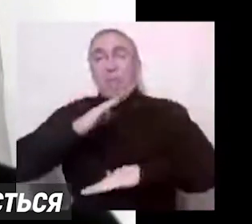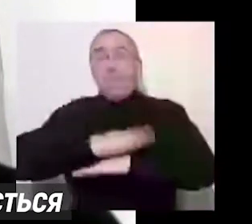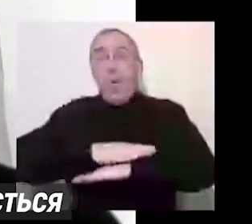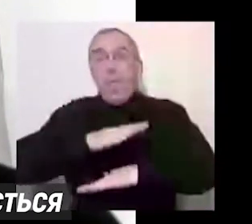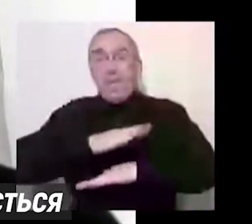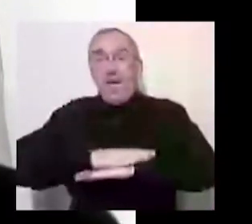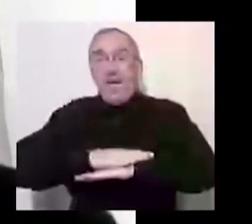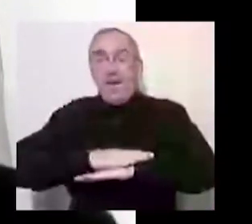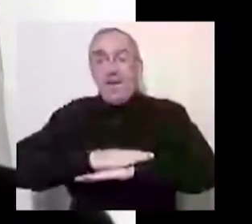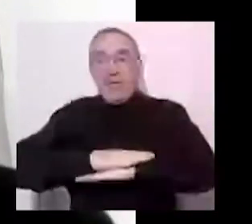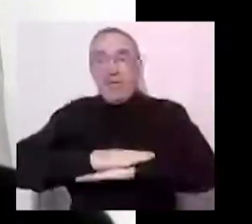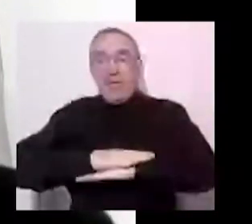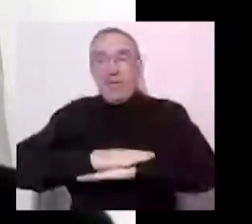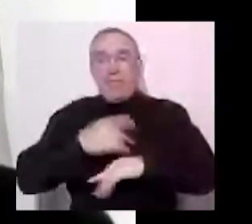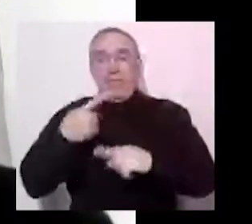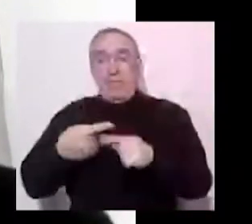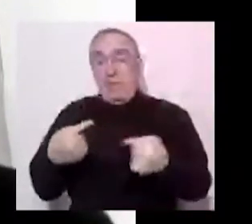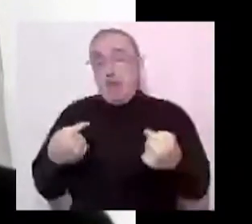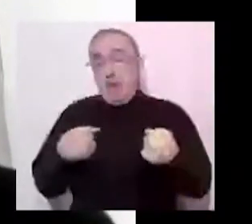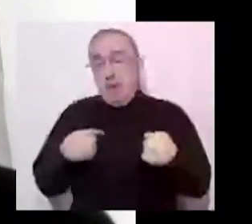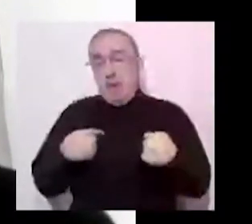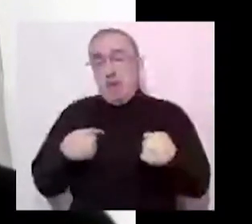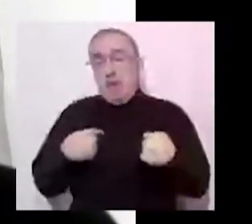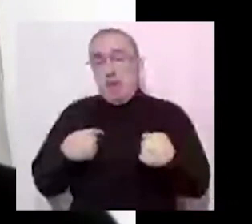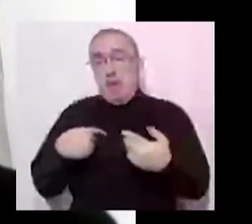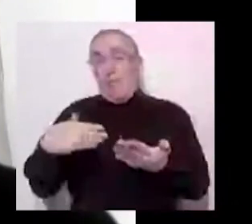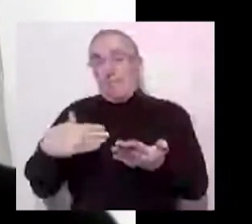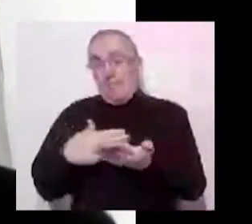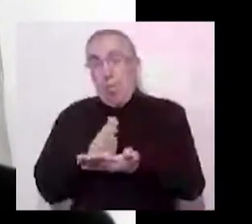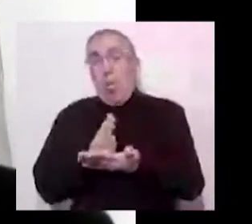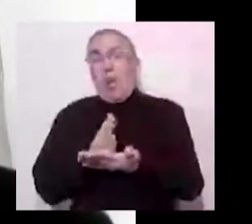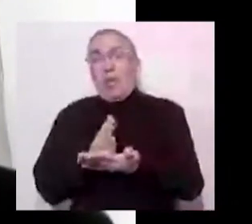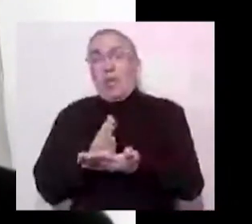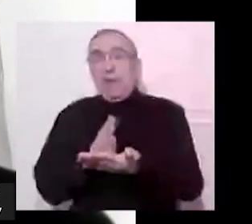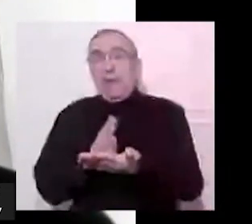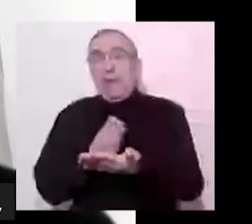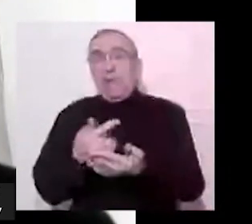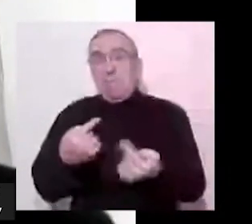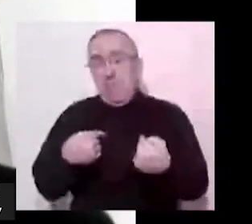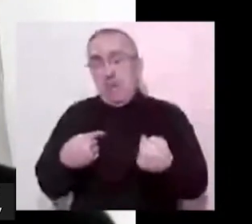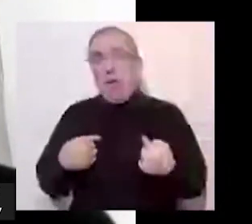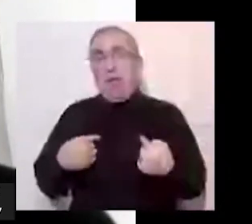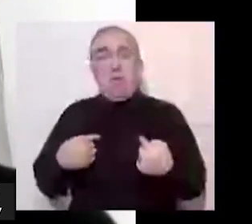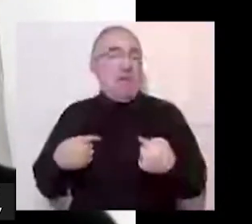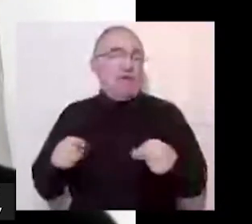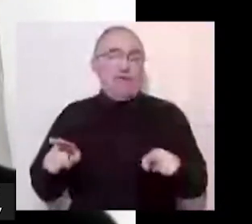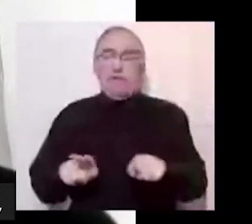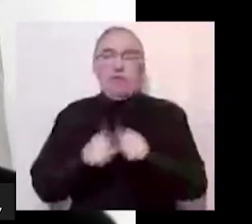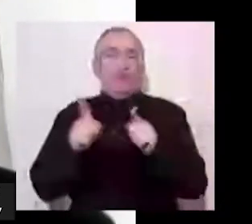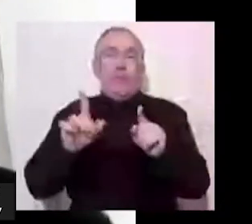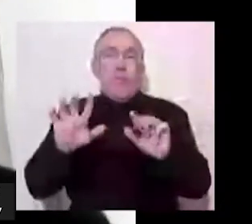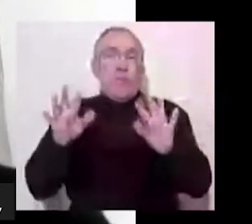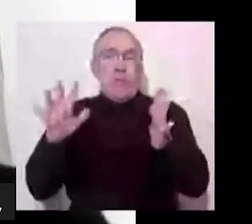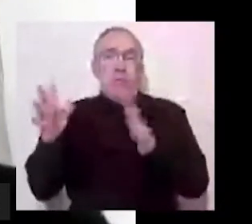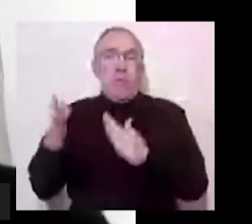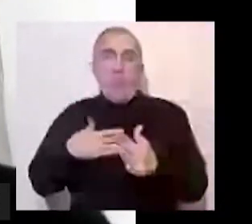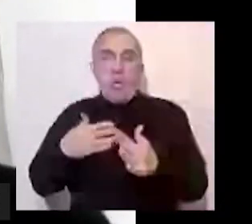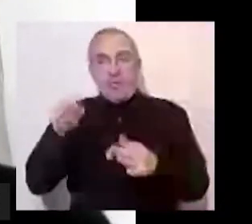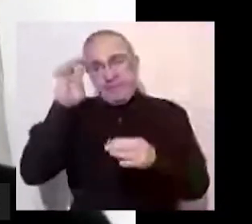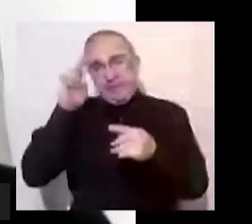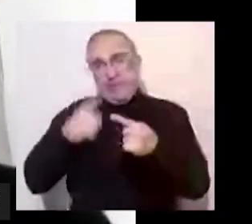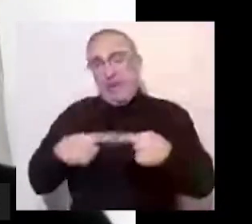называется «вот я аполитичен, мне все равно, що происходит в моїй країні,